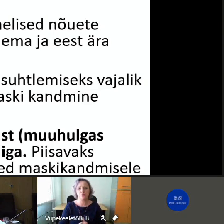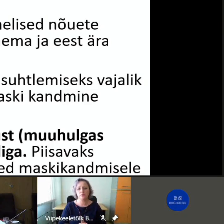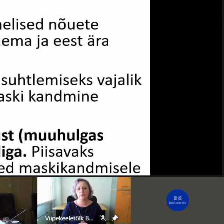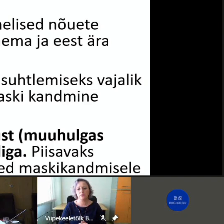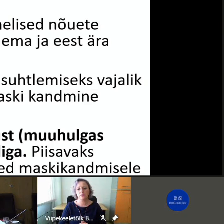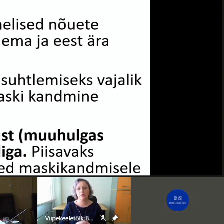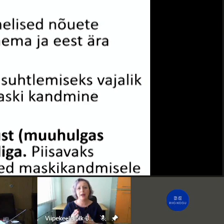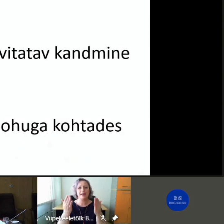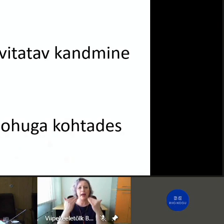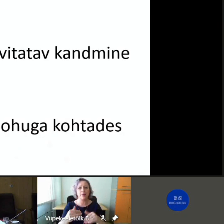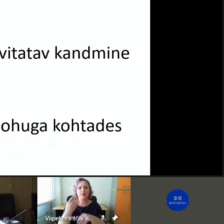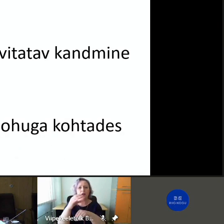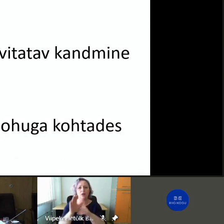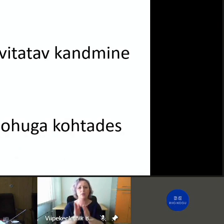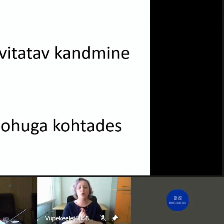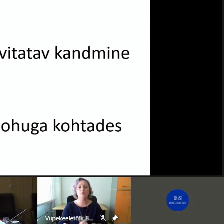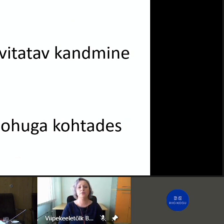Palun järgmines lõida.